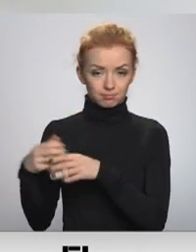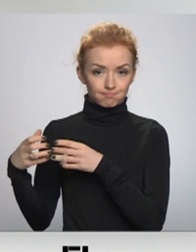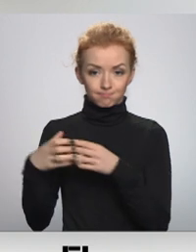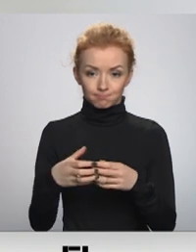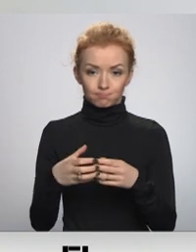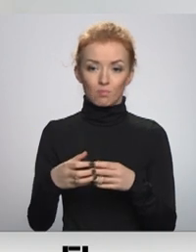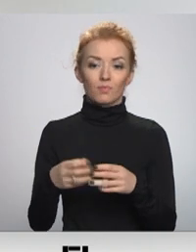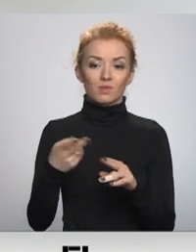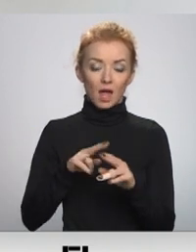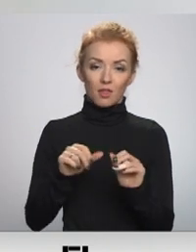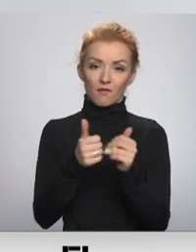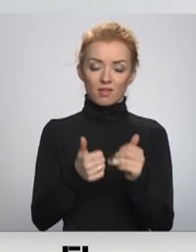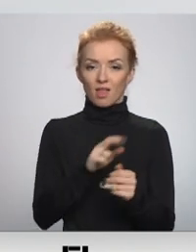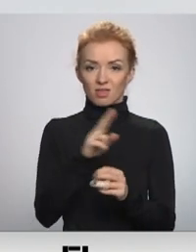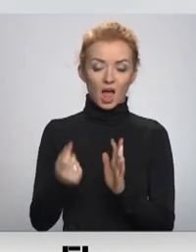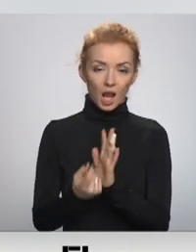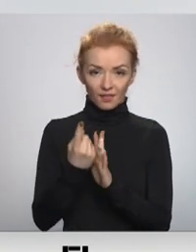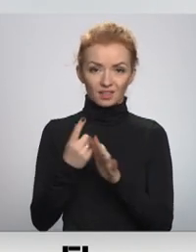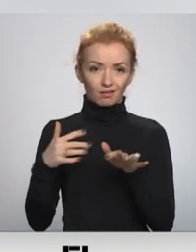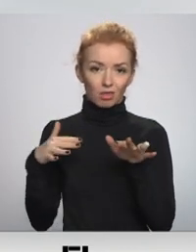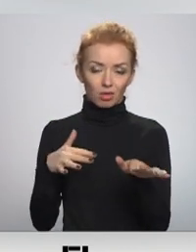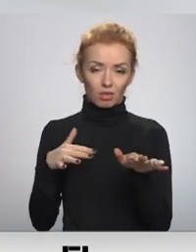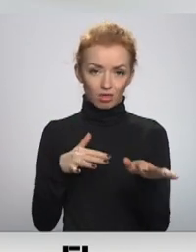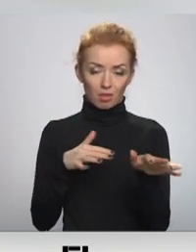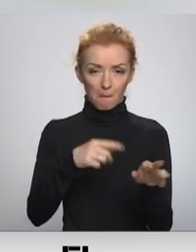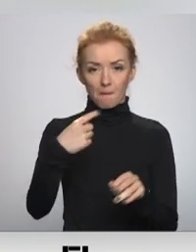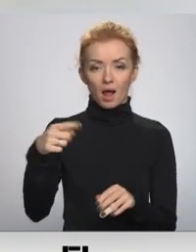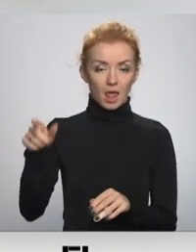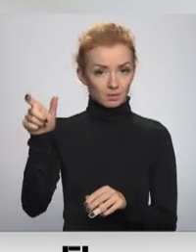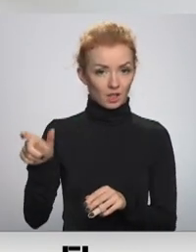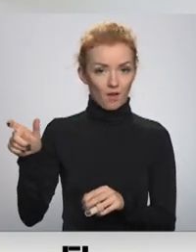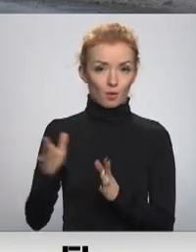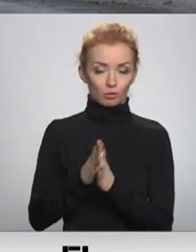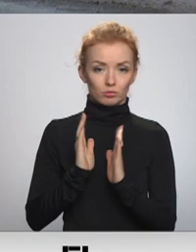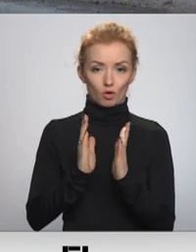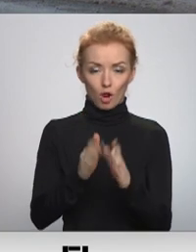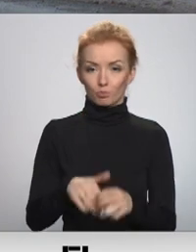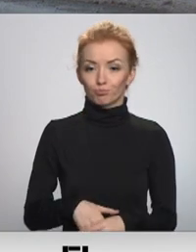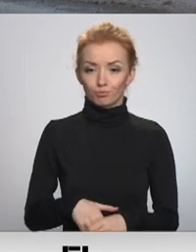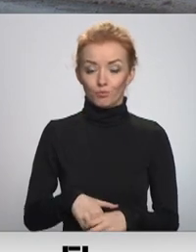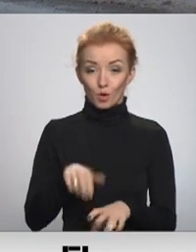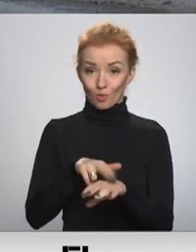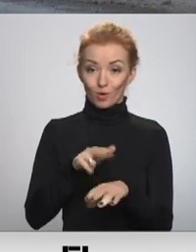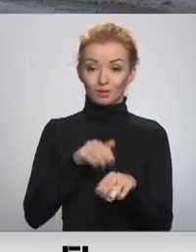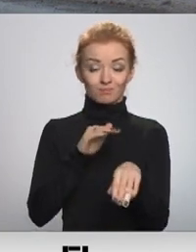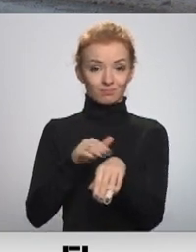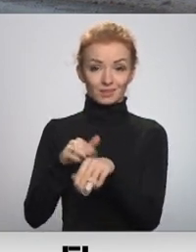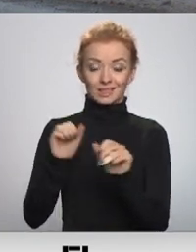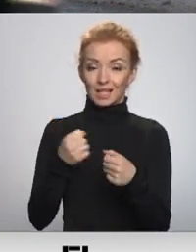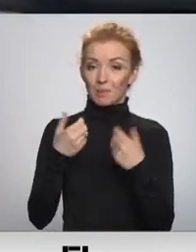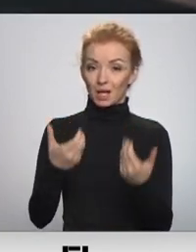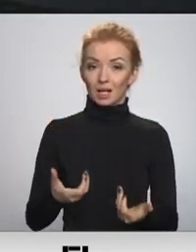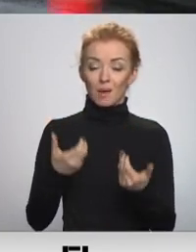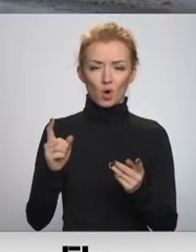policiju, un tādā veidā arī neradīs sastrādījumus pārējiem ceļa satikstus dalībniekiem. Policijā atgādin, ka ziemsrieps ir